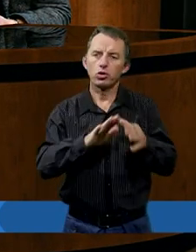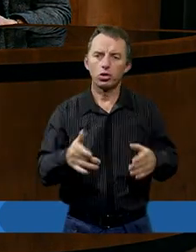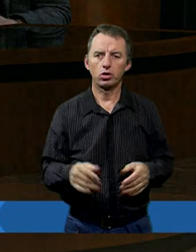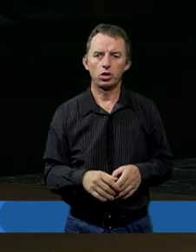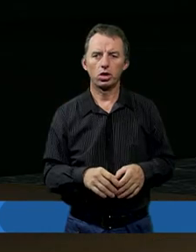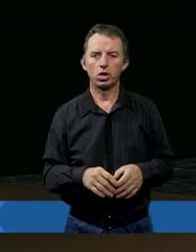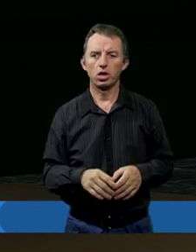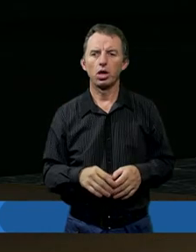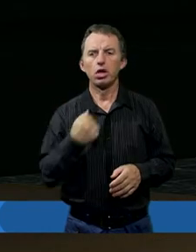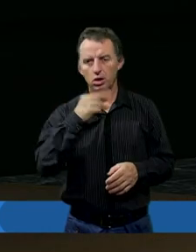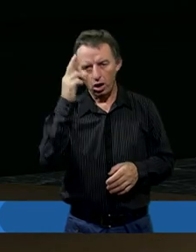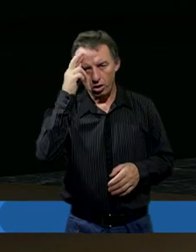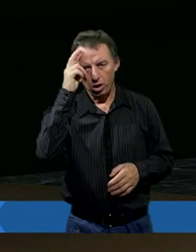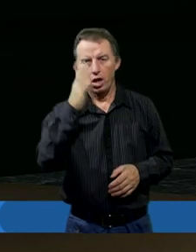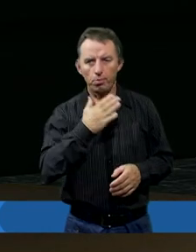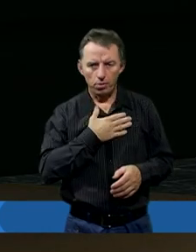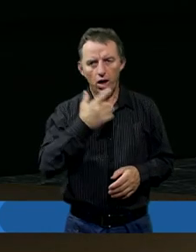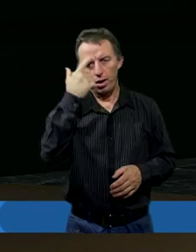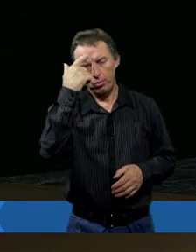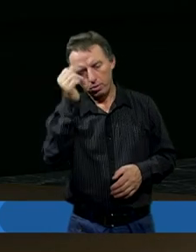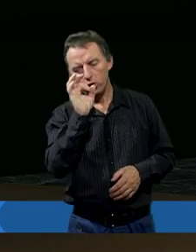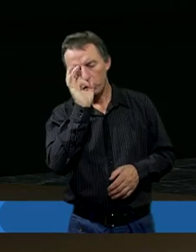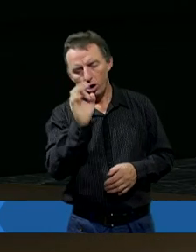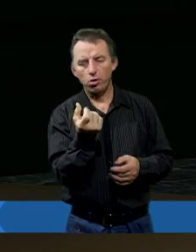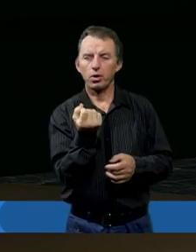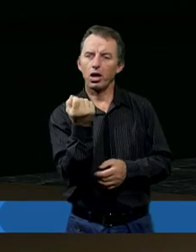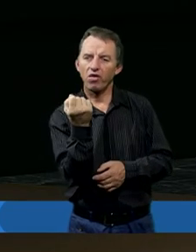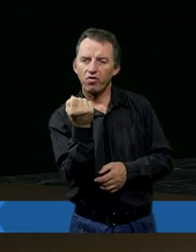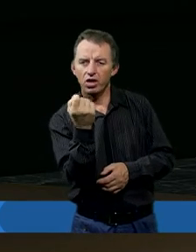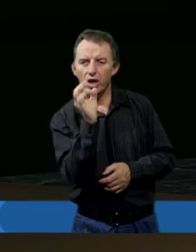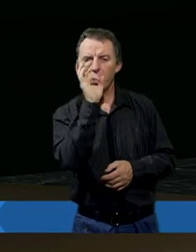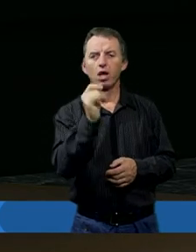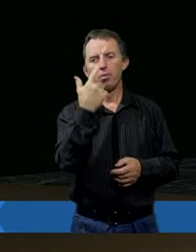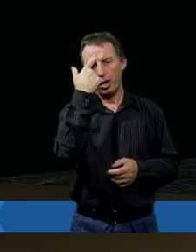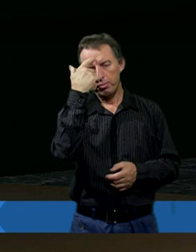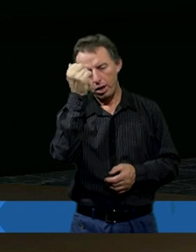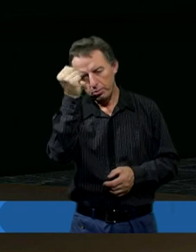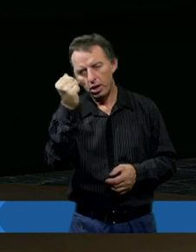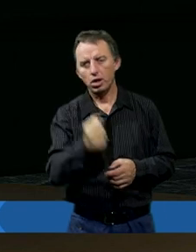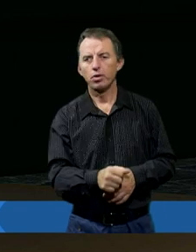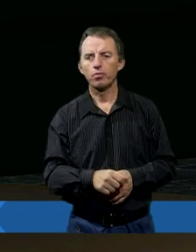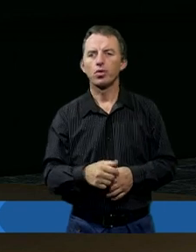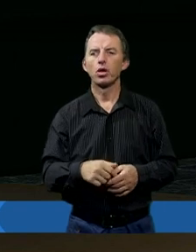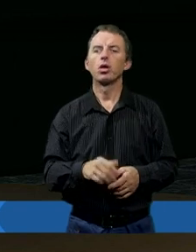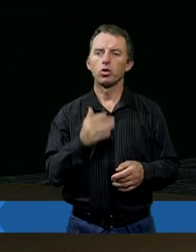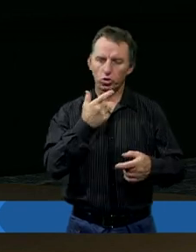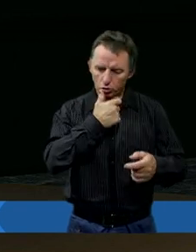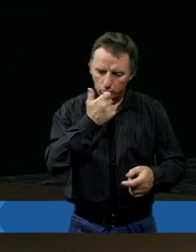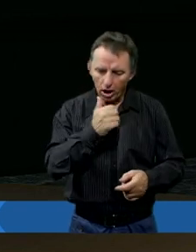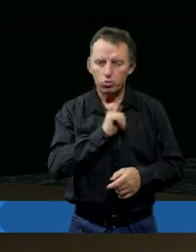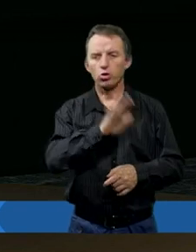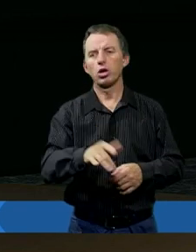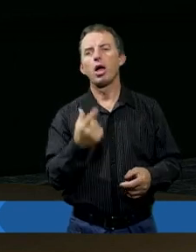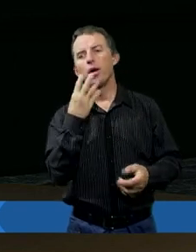naraz. Ja rozumiem, On ma pamiętać o tych dobrych chwilach. To znaczy co? Ma pamiętać, że śmiał się z dziećmi,